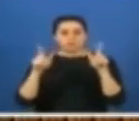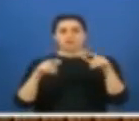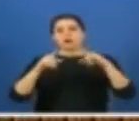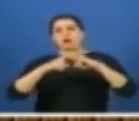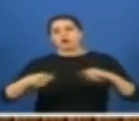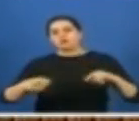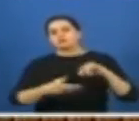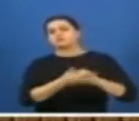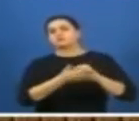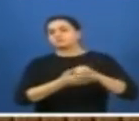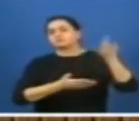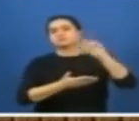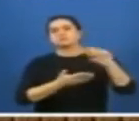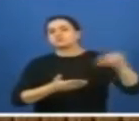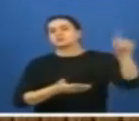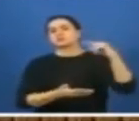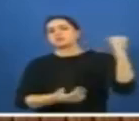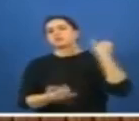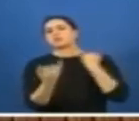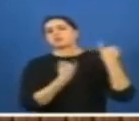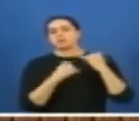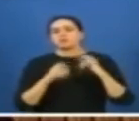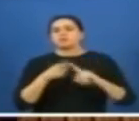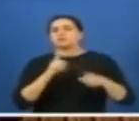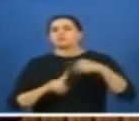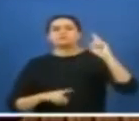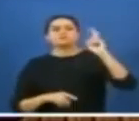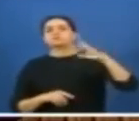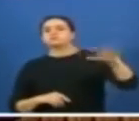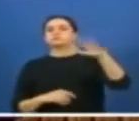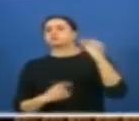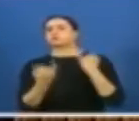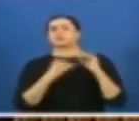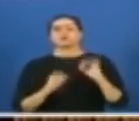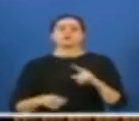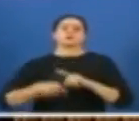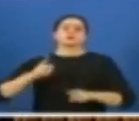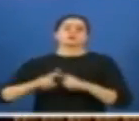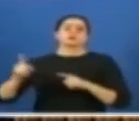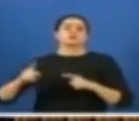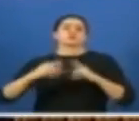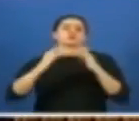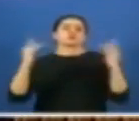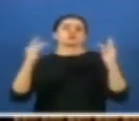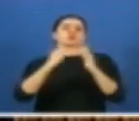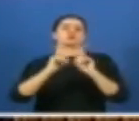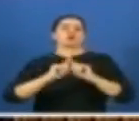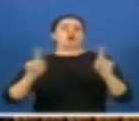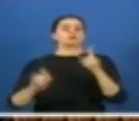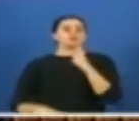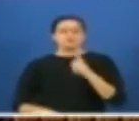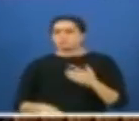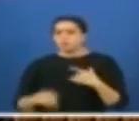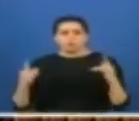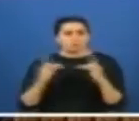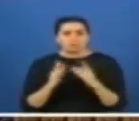medyası, onların yazarları, çizerleri, politikacıları. Efendim Kılıçdaroğlu köprüye karşı. Hayır ben köprüye